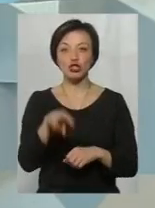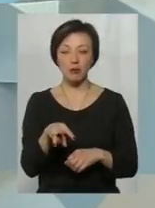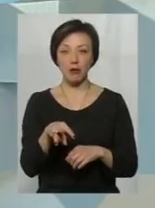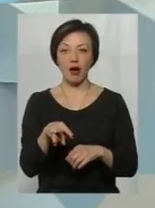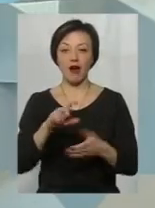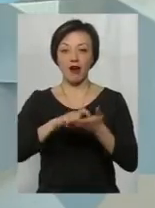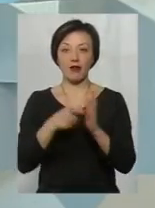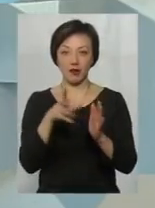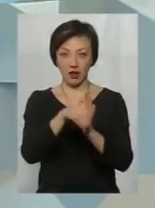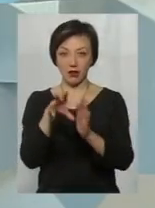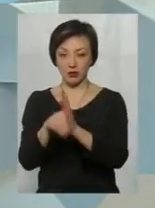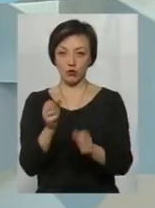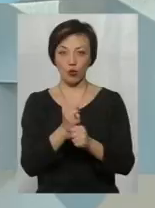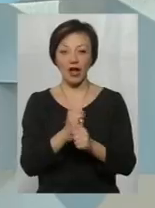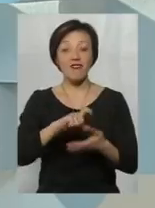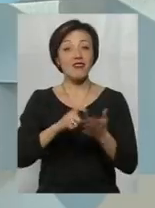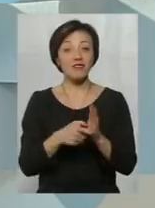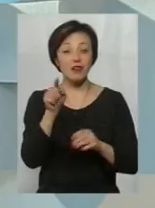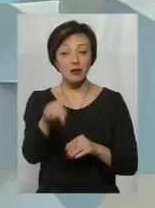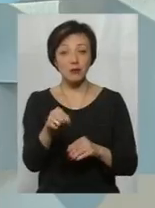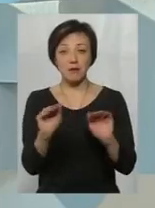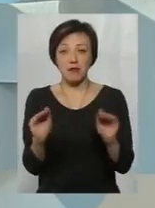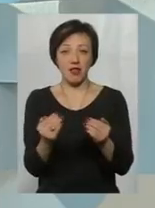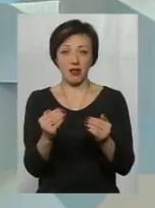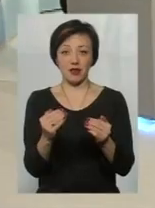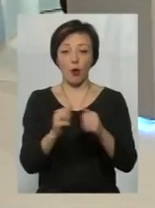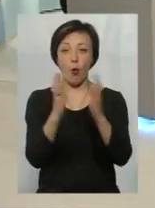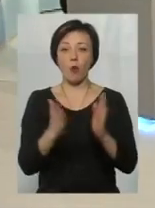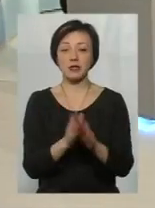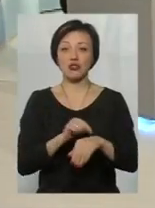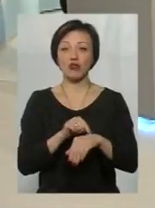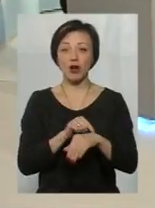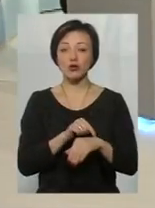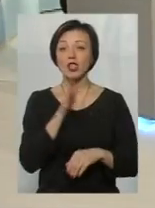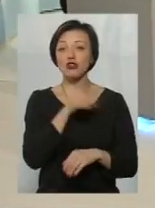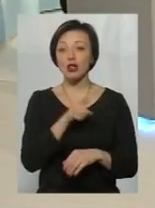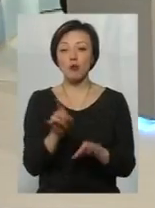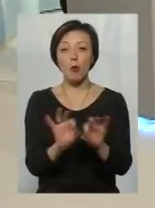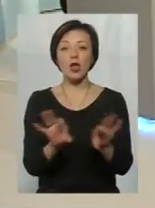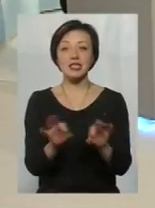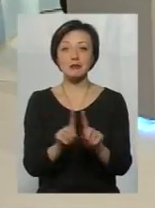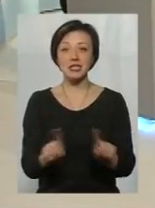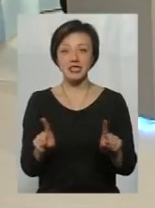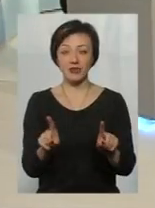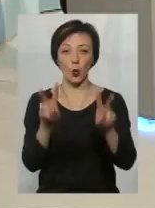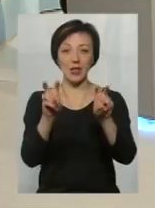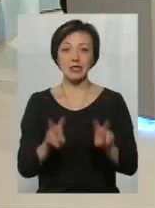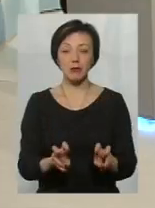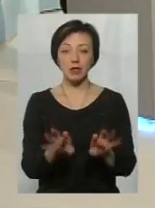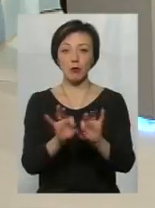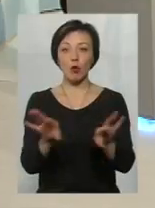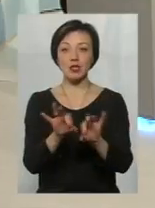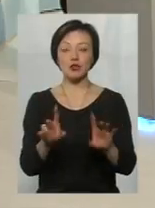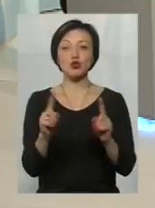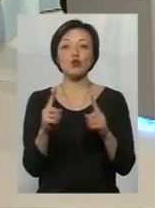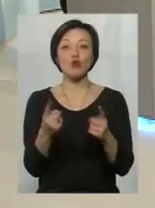аудиторної. Тому в аудиторії ми маємо дуже маленький обсяг часу для того, щоб пояснити специфіку дисципліни, пояснити,